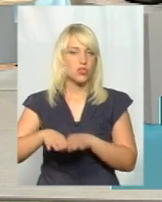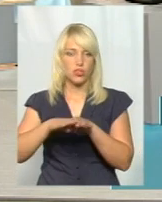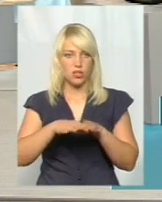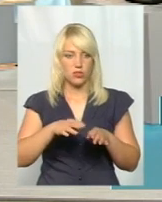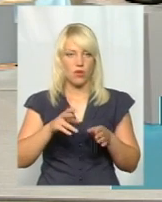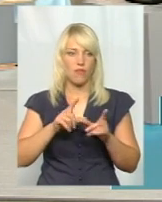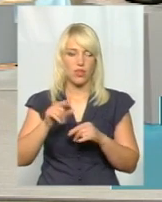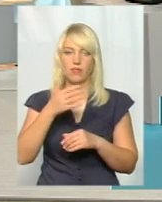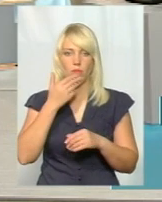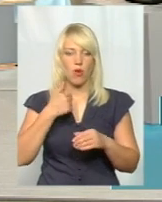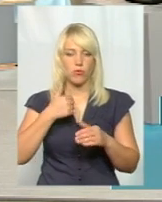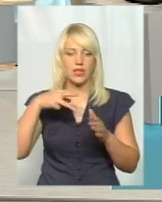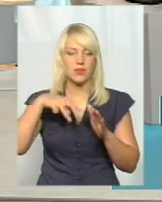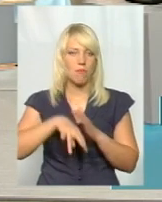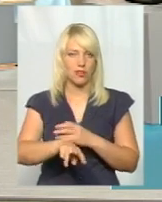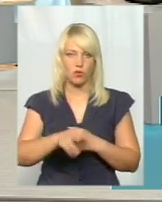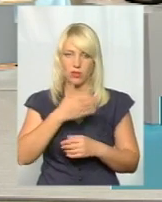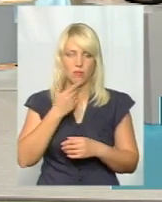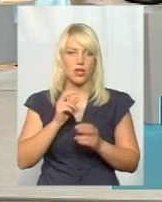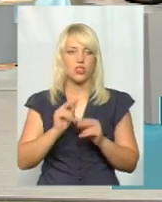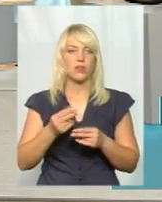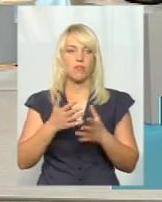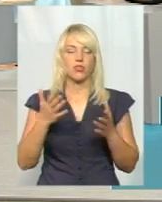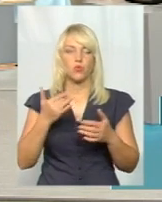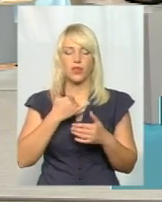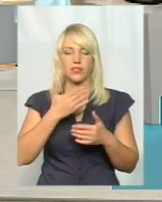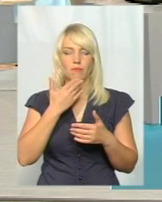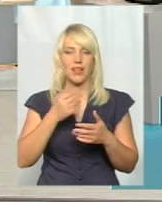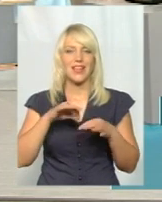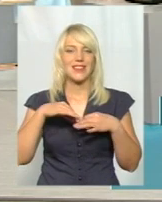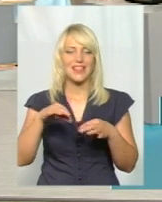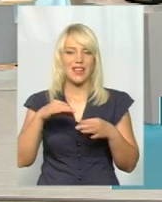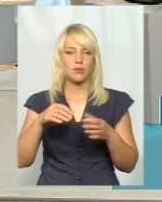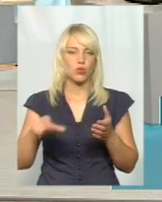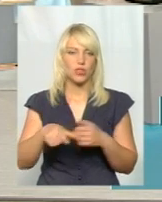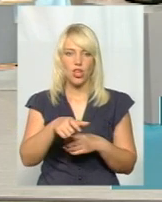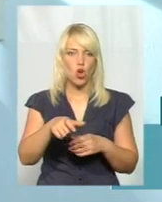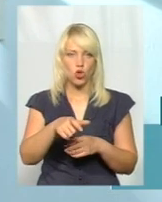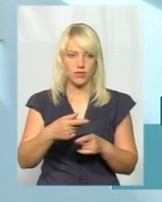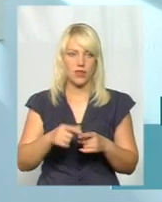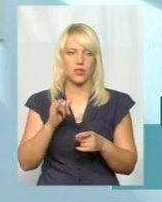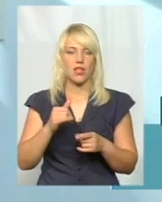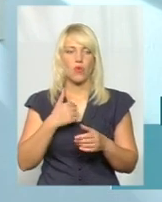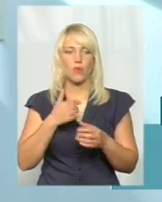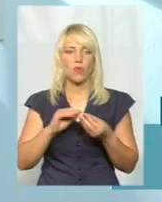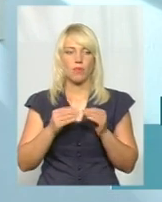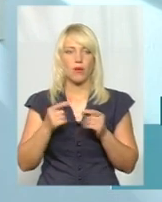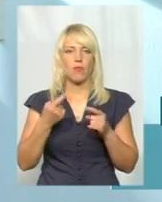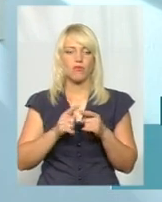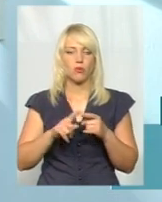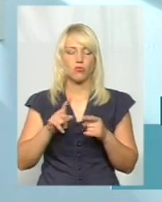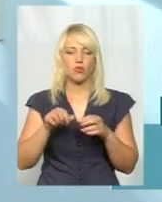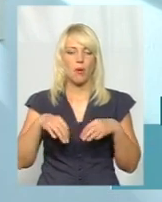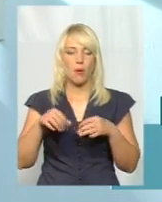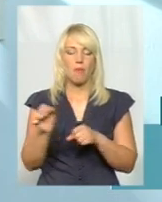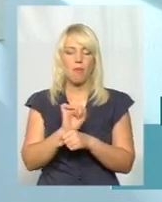нема в нас метро, нема… Чим більше транспортно… У нас нема транспортних розв'язок. У нас проблема в тому, що машин стало більше. Ви ж подивіться, чому.